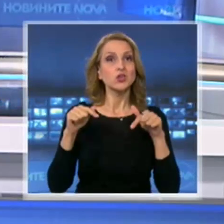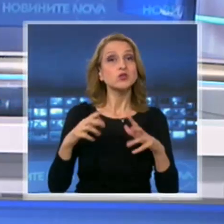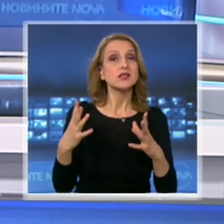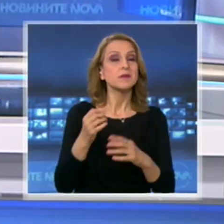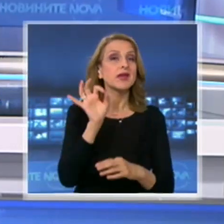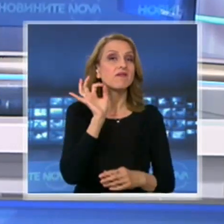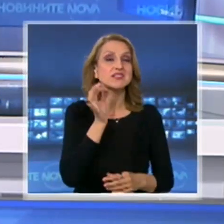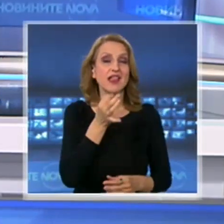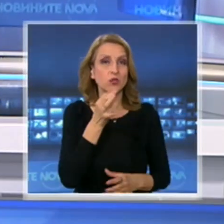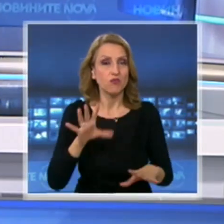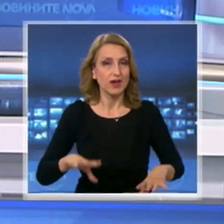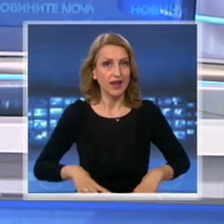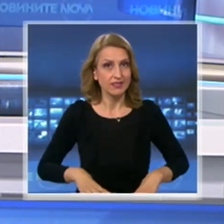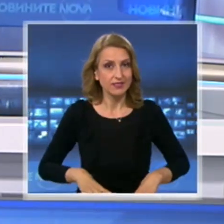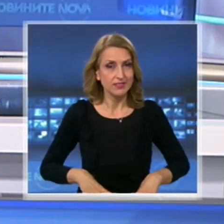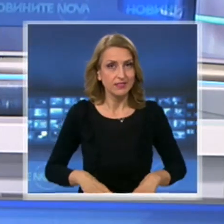Асеновград.